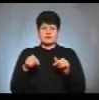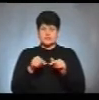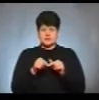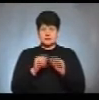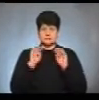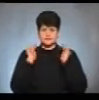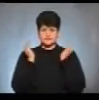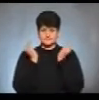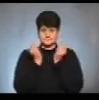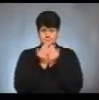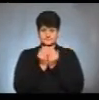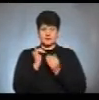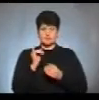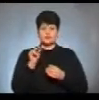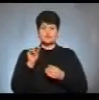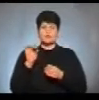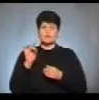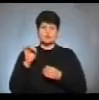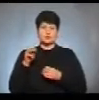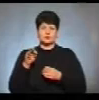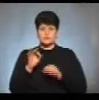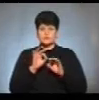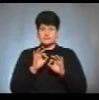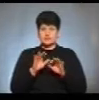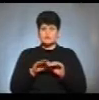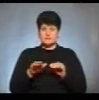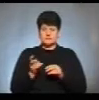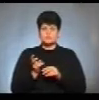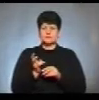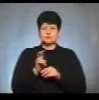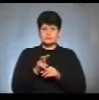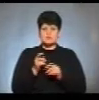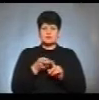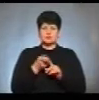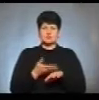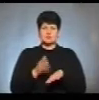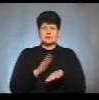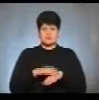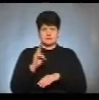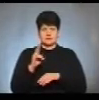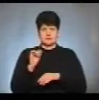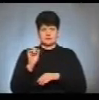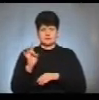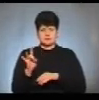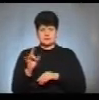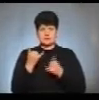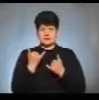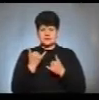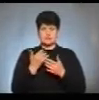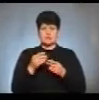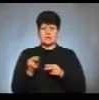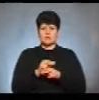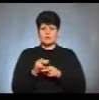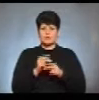інтенсивної терапії Ігор Чорнота розповідає, діти поступили у реанімацію через ускладнення від кору. Зараз на лікуванні в